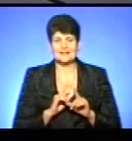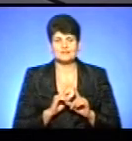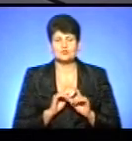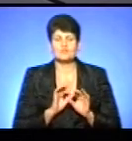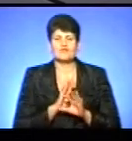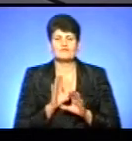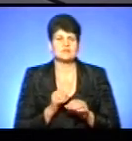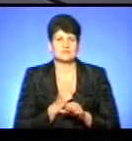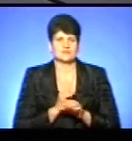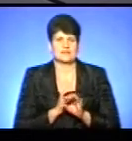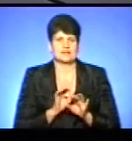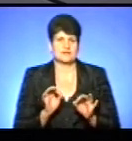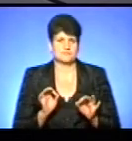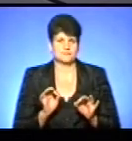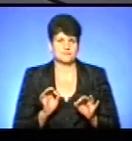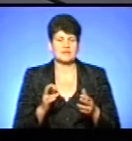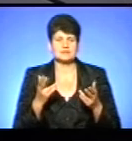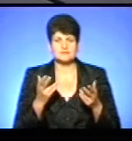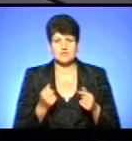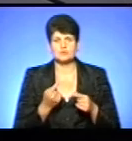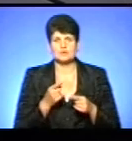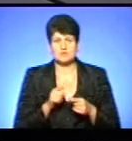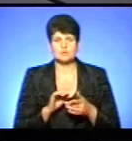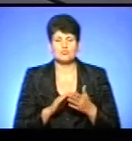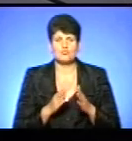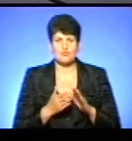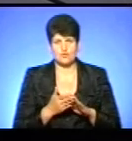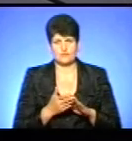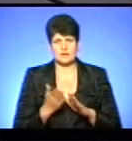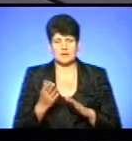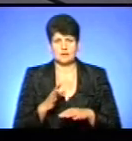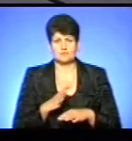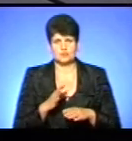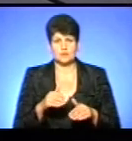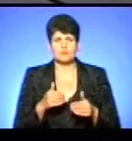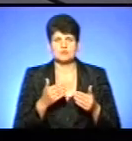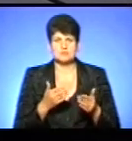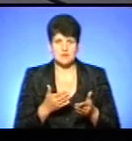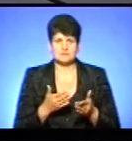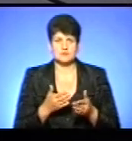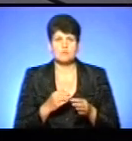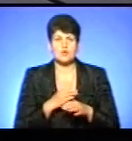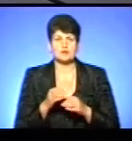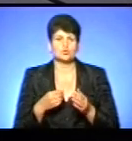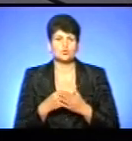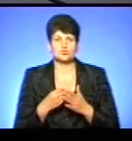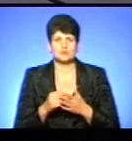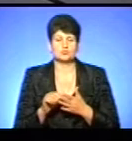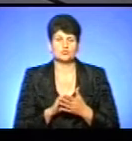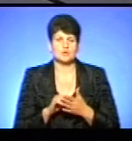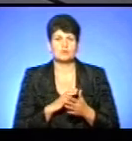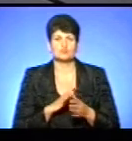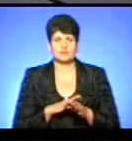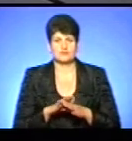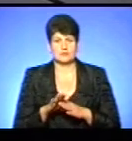щоб все працювало. Звичайно, ті умови, які були поставлені саме з проектно-кошторисної документації, вони були